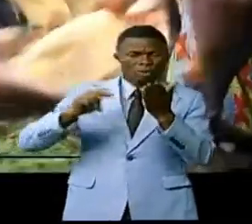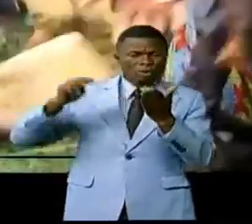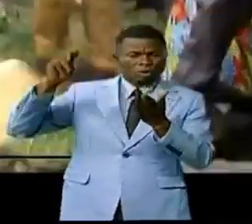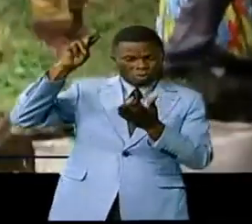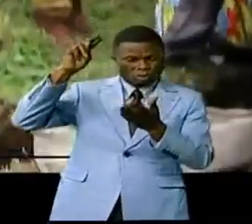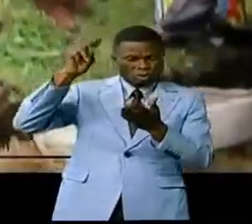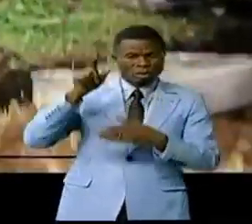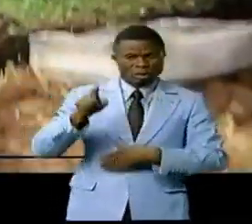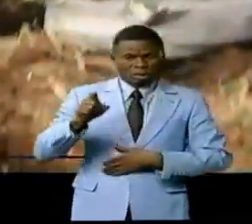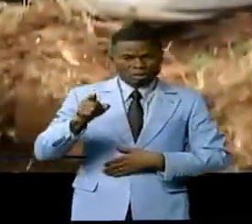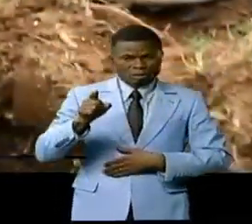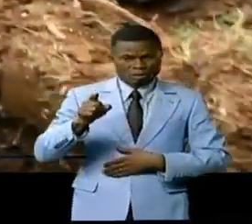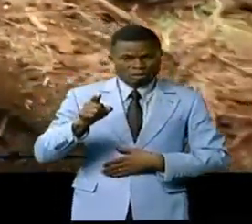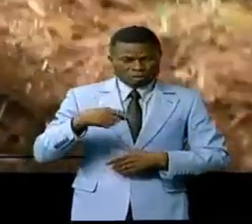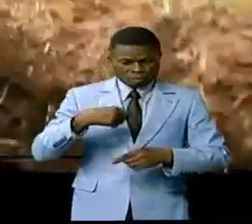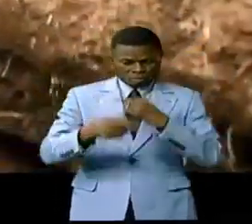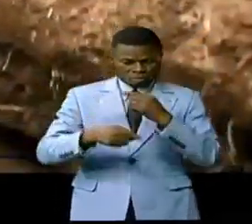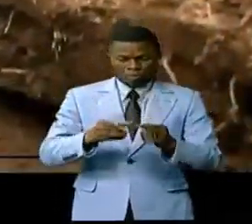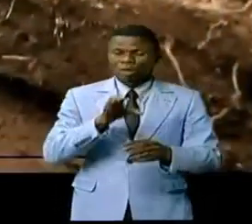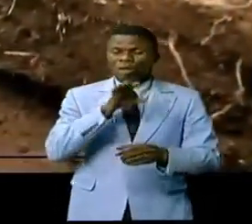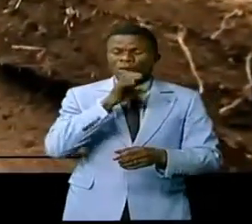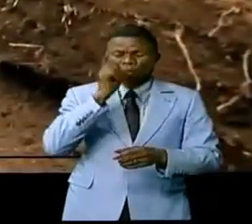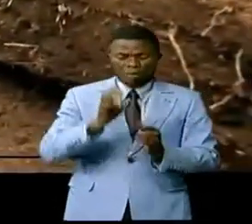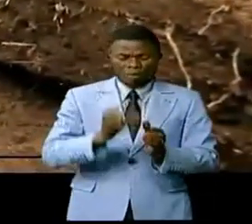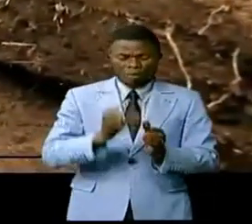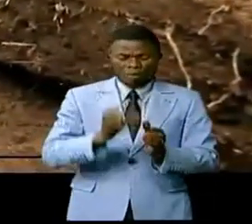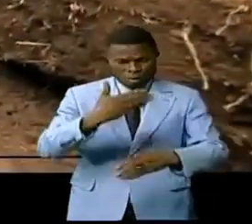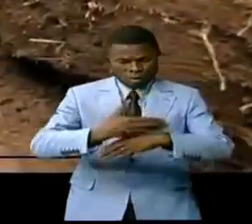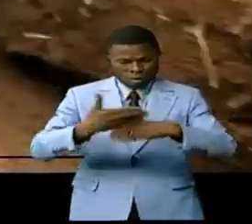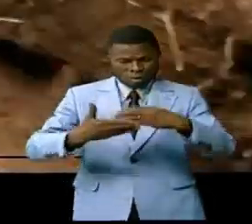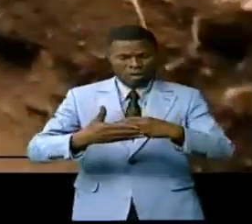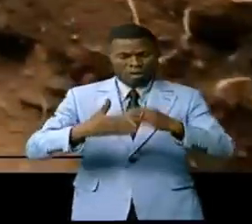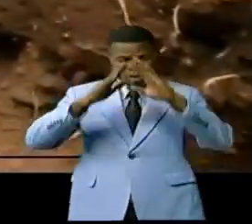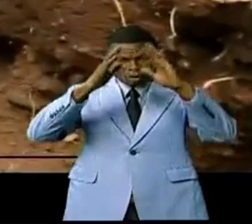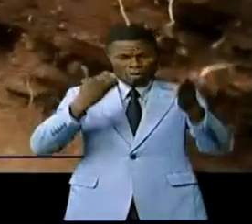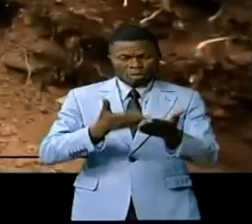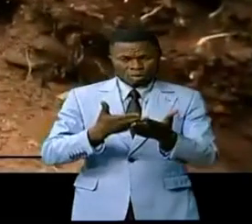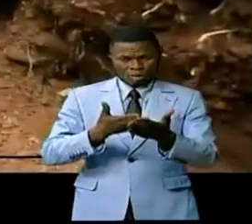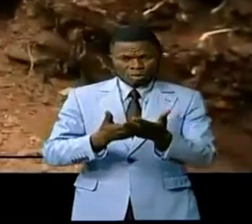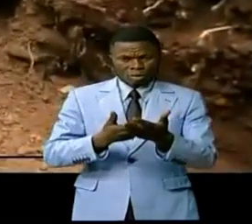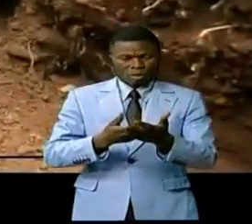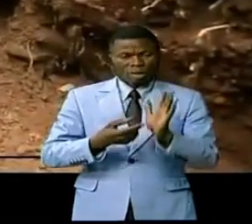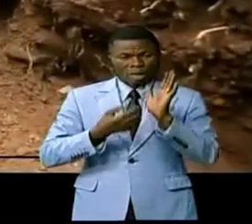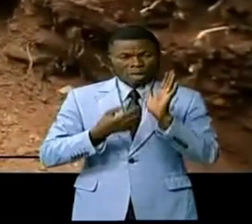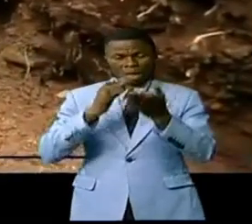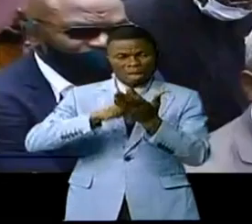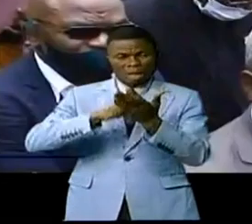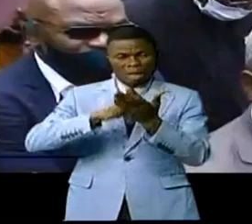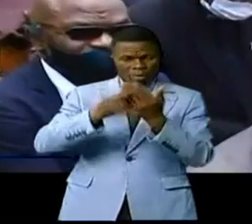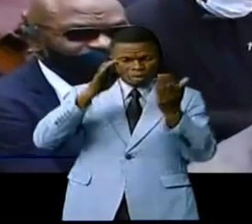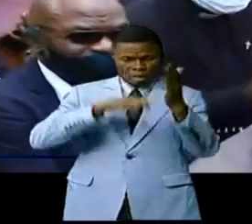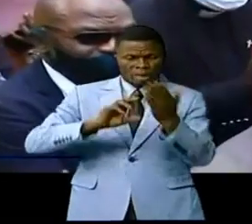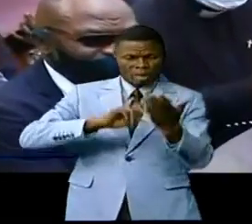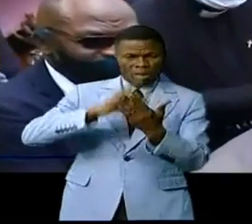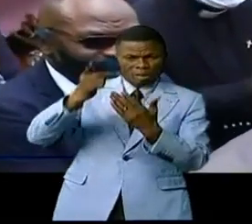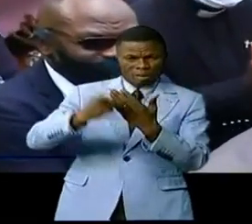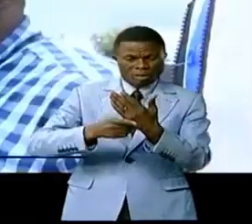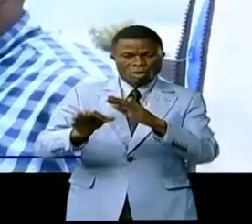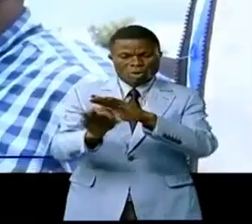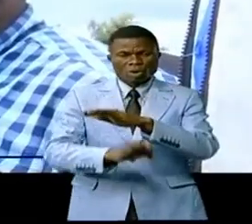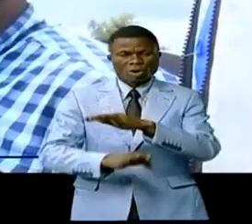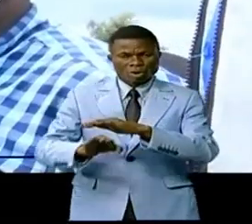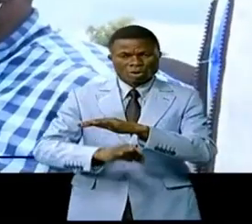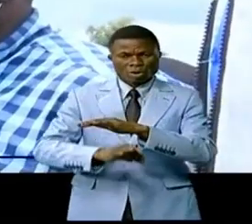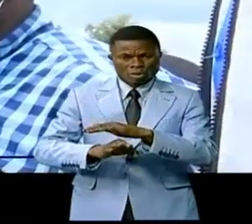Kazibas qui a procédé à la pose de la première pierre de construction indiquent que ce projet s'inscrit dans les cadres de la fondation